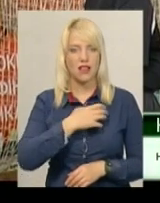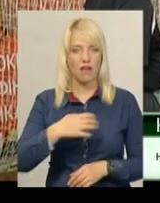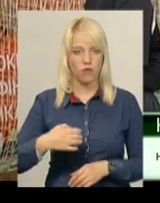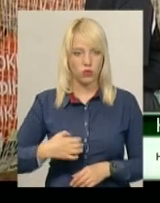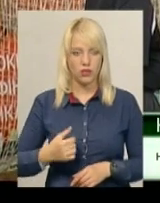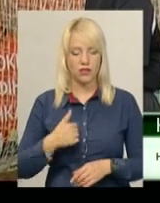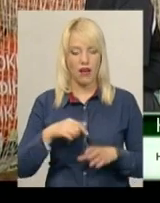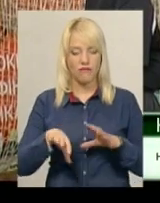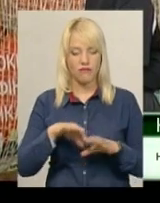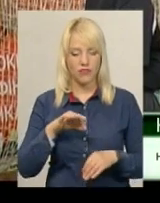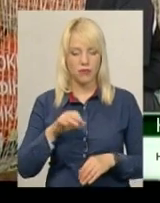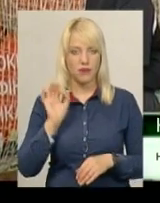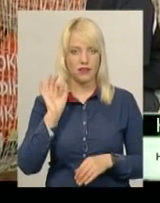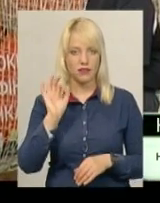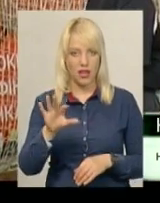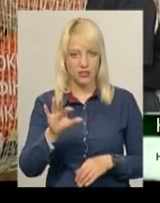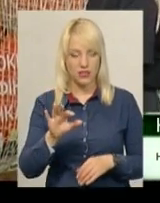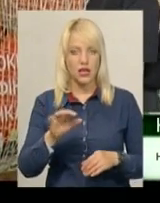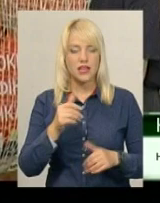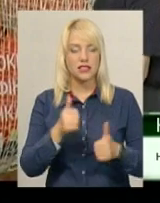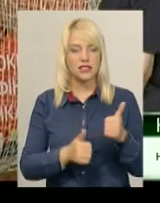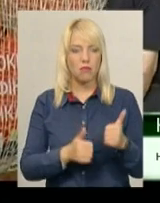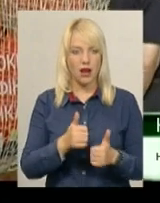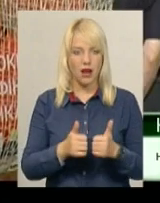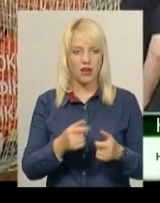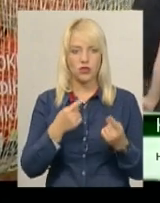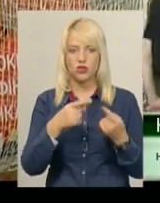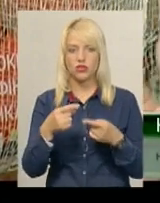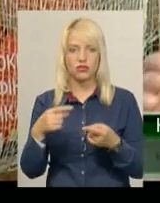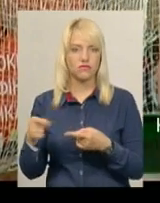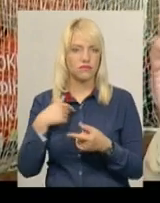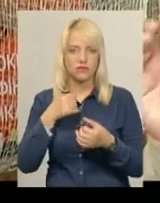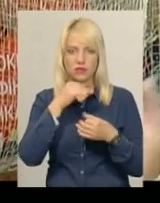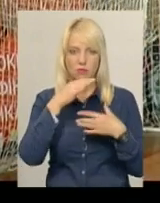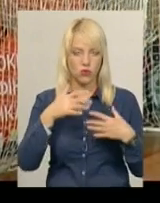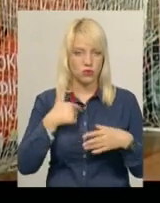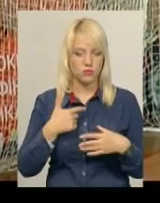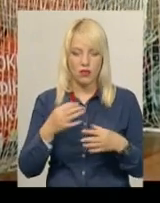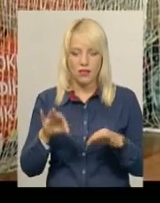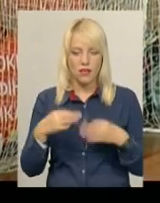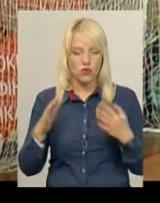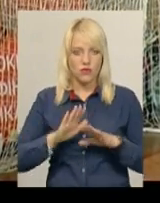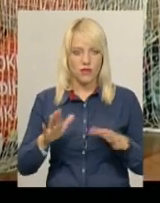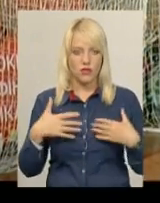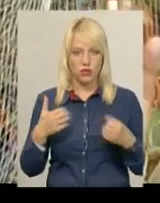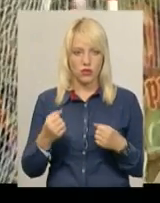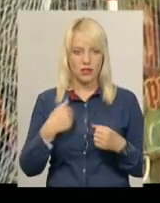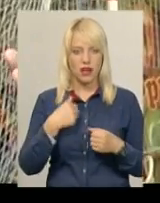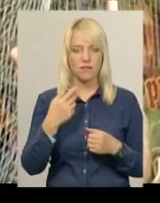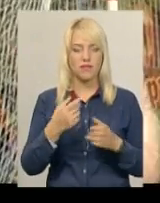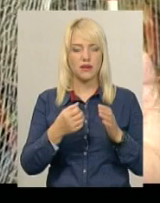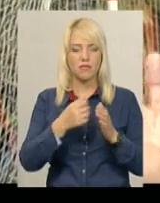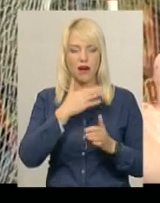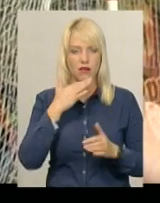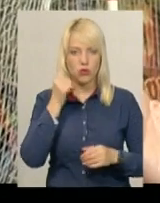що для мене… Я вибрав дартс. Змагатися в рухливі види спорту мені не дозволяє здоров'я. Я відпрацював 30 років у шахті, 13 років